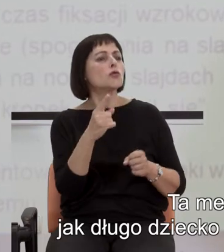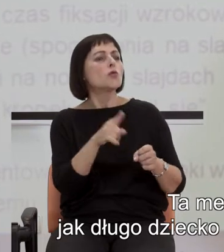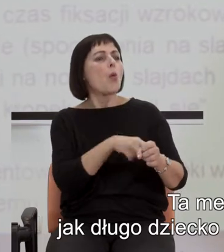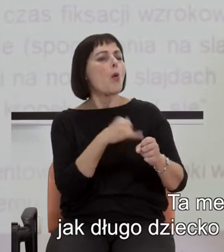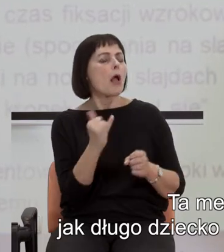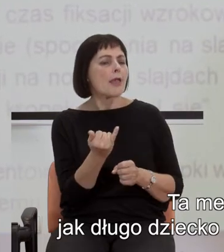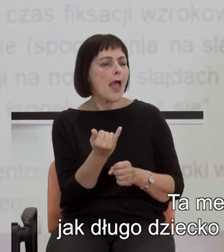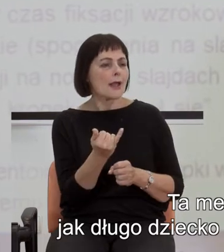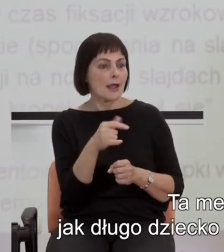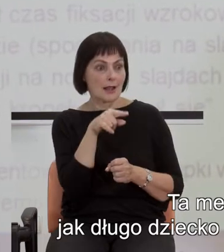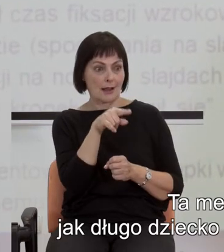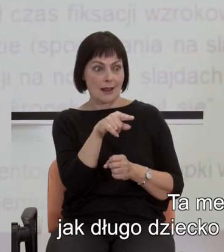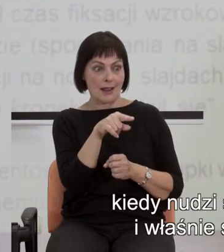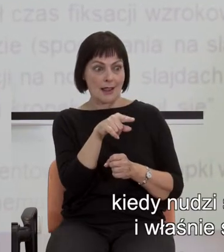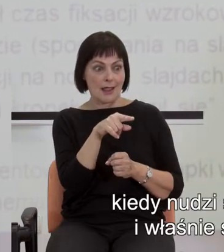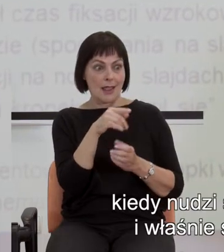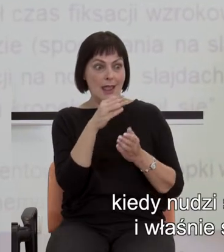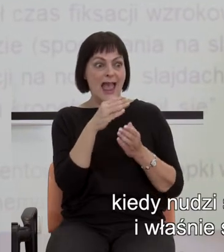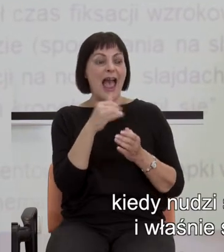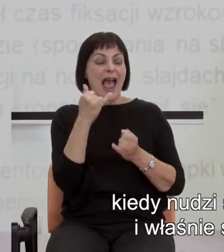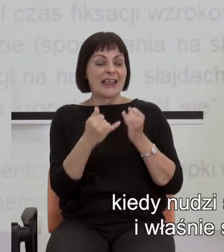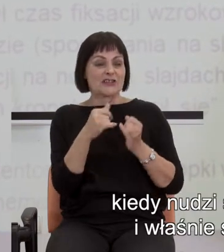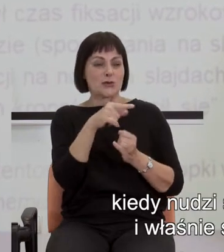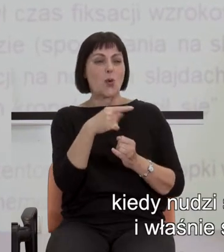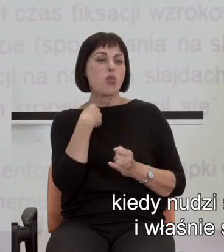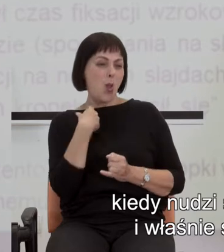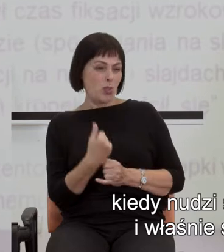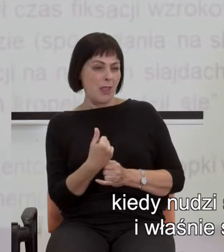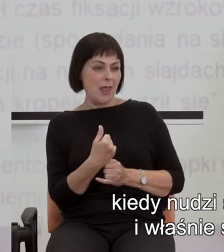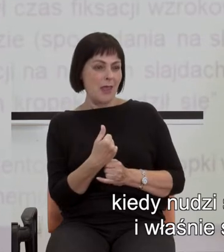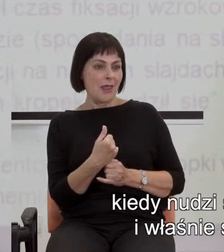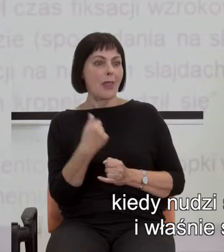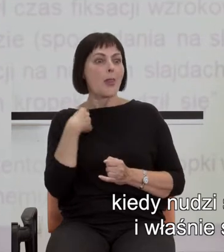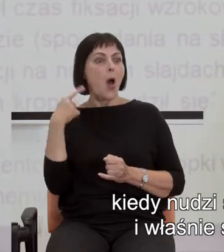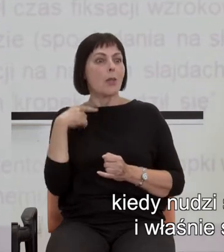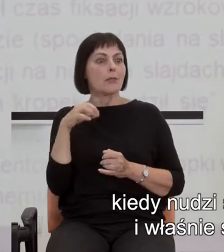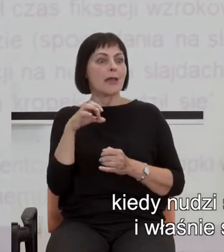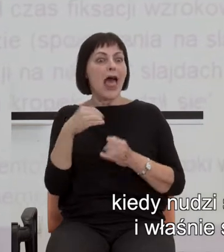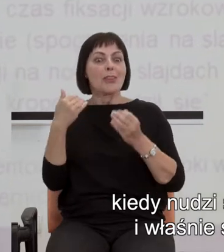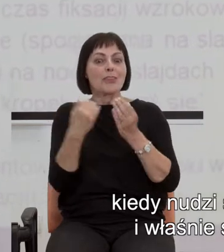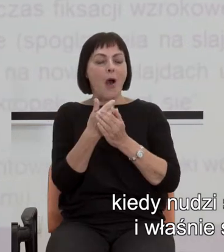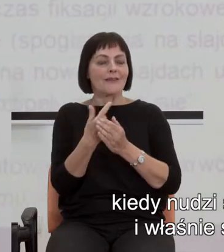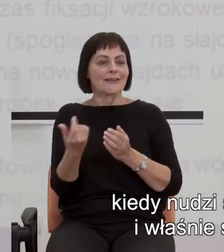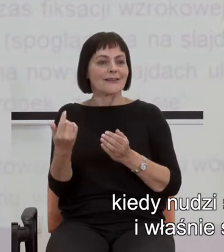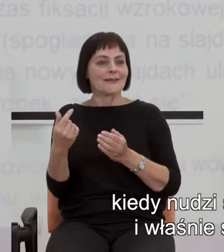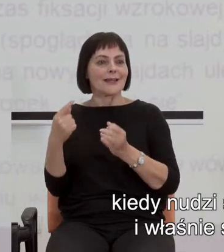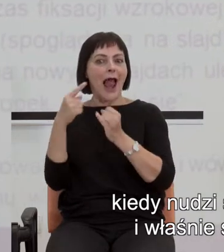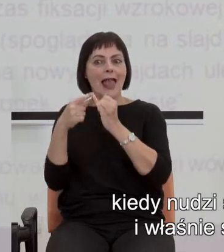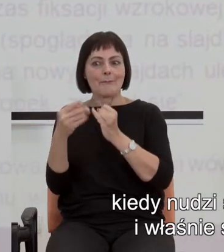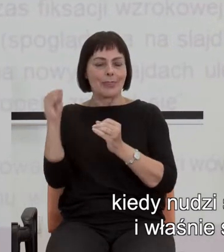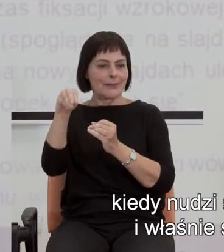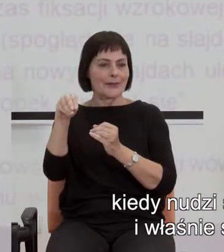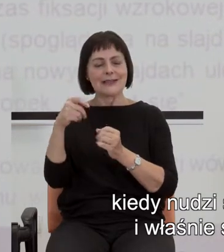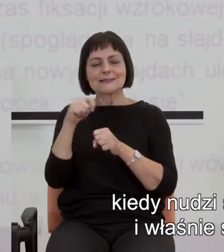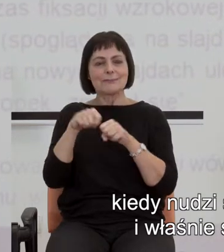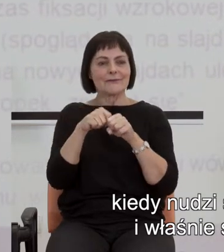i w pewnym momencie, kiedy nudzi się, badacze wprowadzają jakiś nowy bodziec no i właśnie